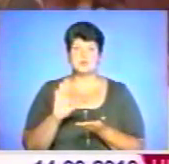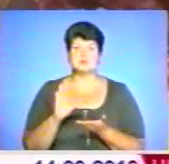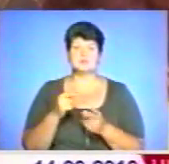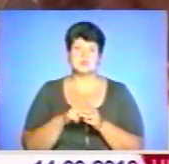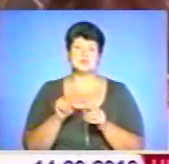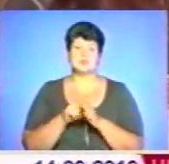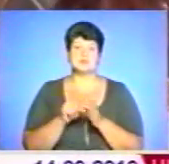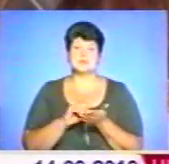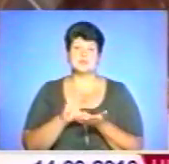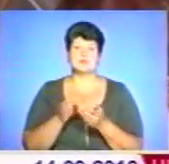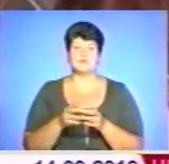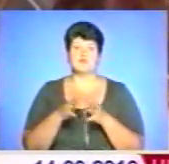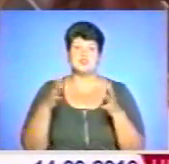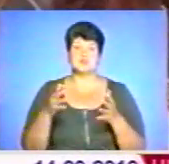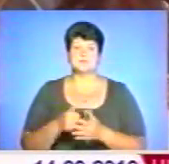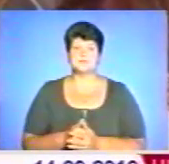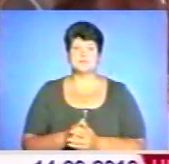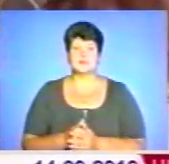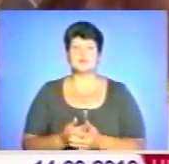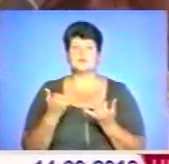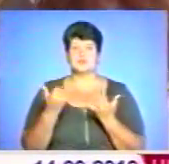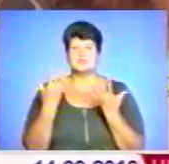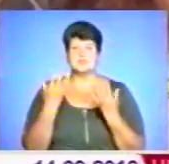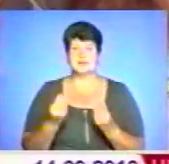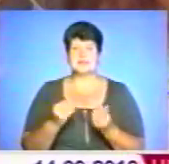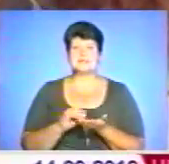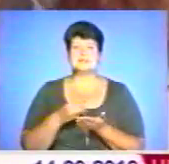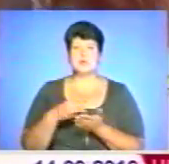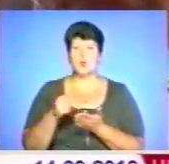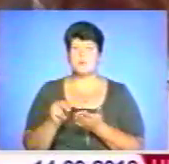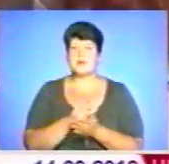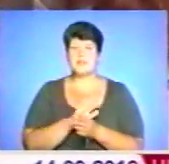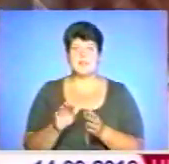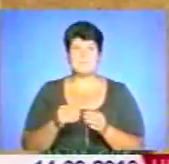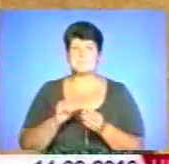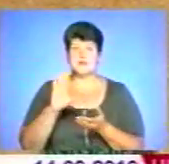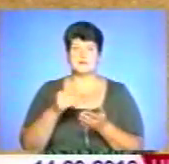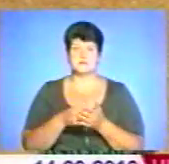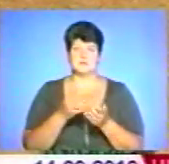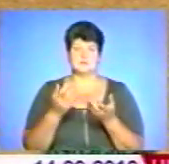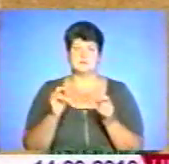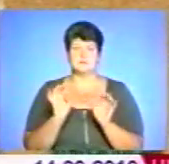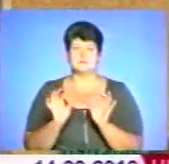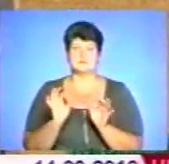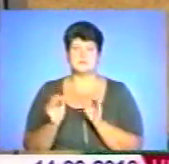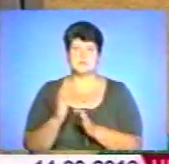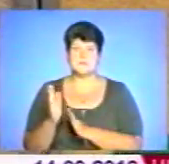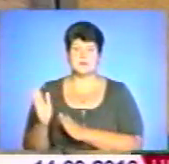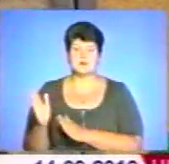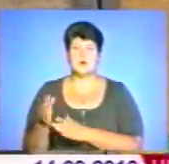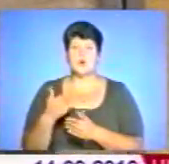ціна трошечки вища. Але на даний час закупка не піднялася і ціна тримається. Хочу сказати конкретно